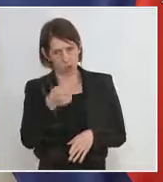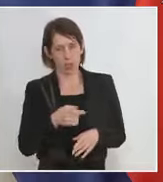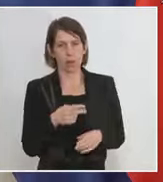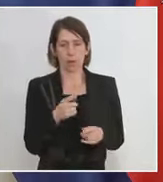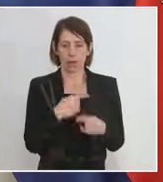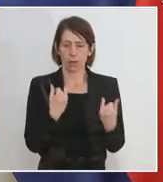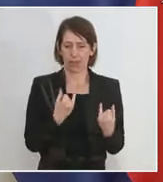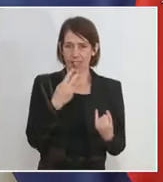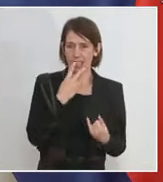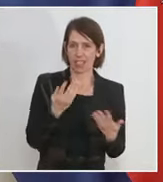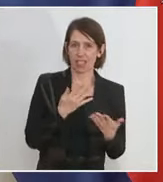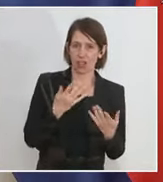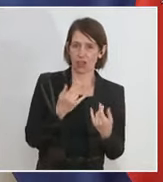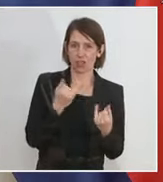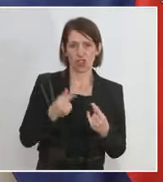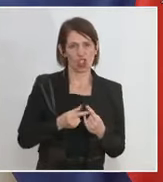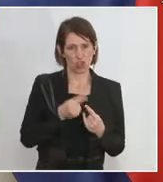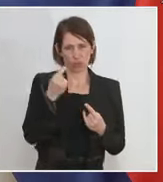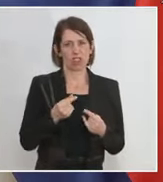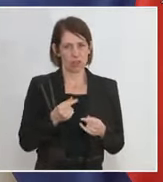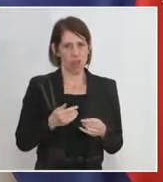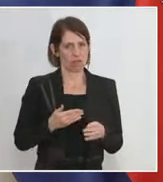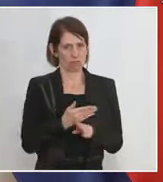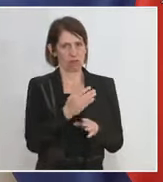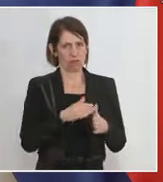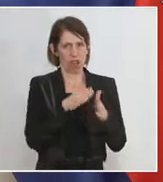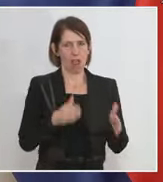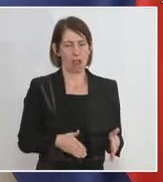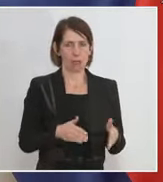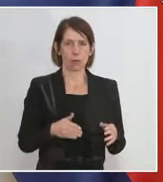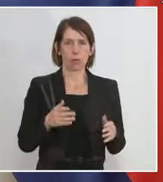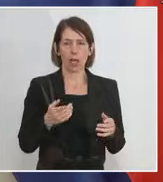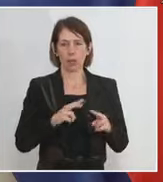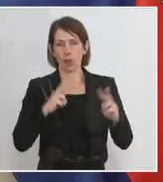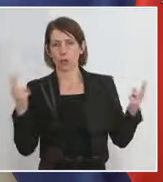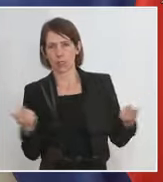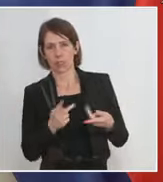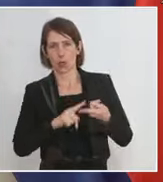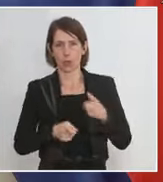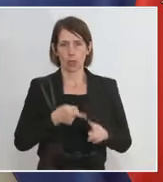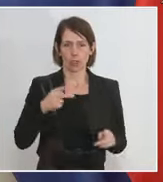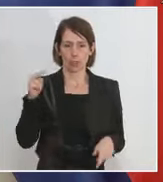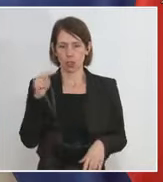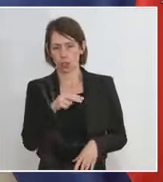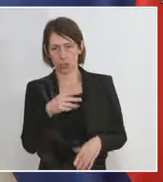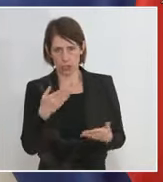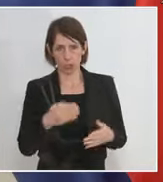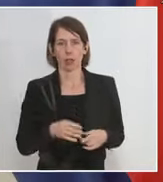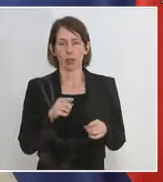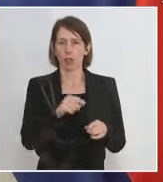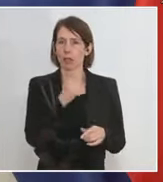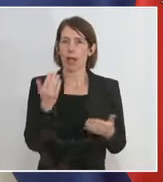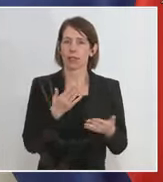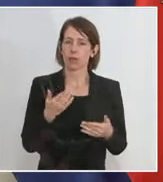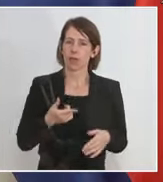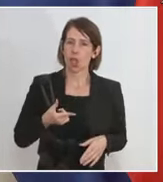wir sehen erst die Spitze des Eisbergs, man so will, was die geopolitischen und außenpolitischen Wirkungen betrifft. Und ich glaube, daher ist die